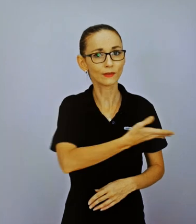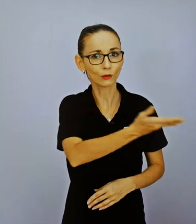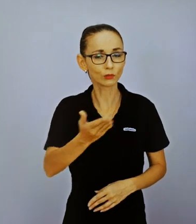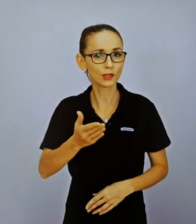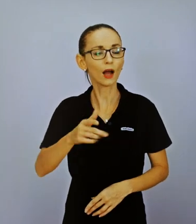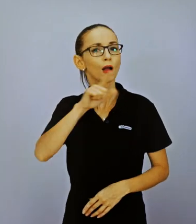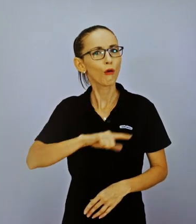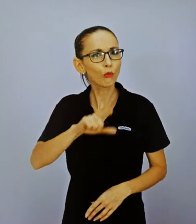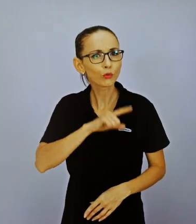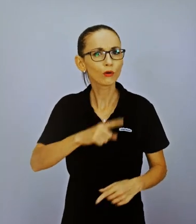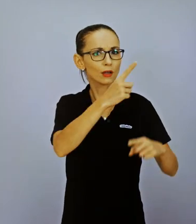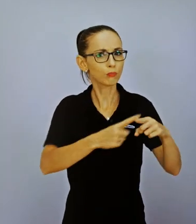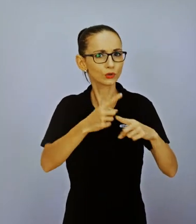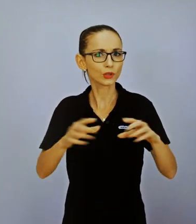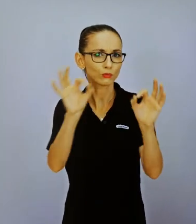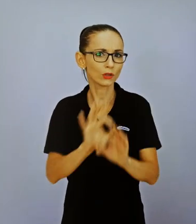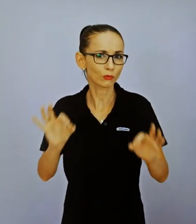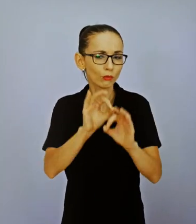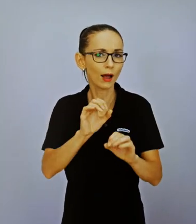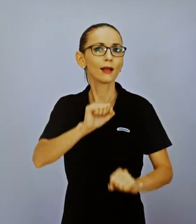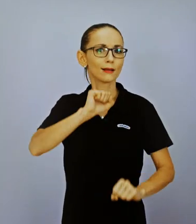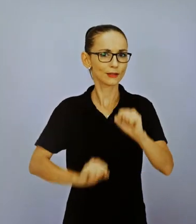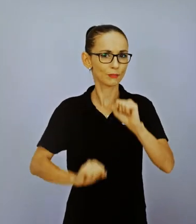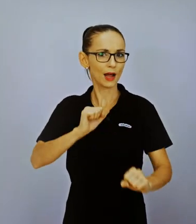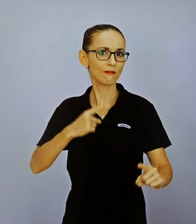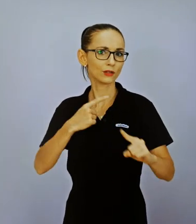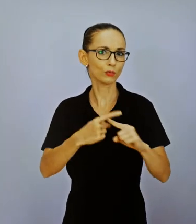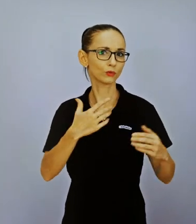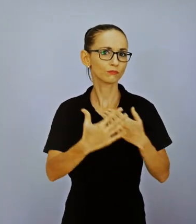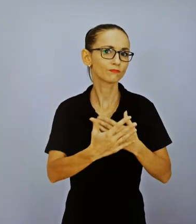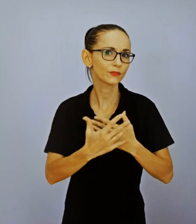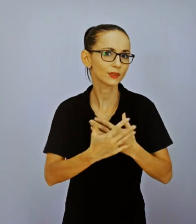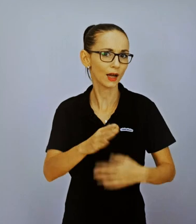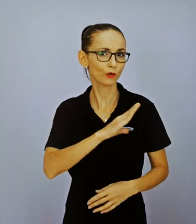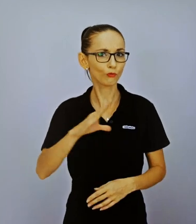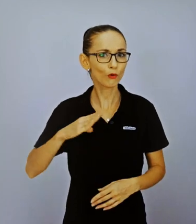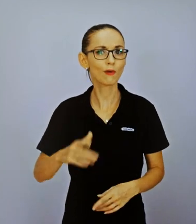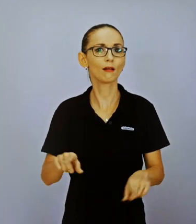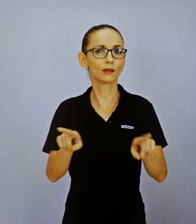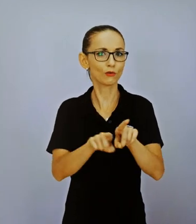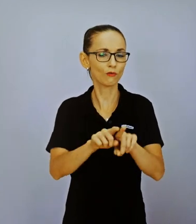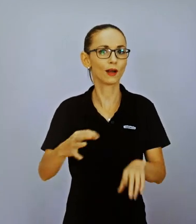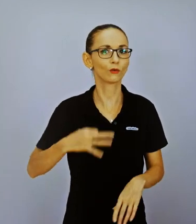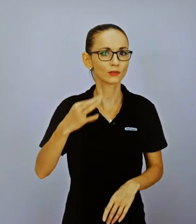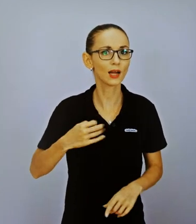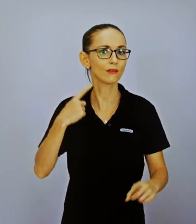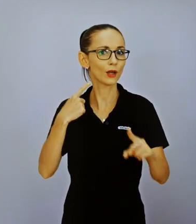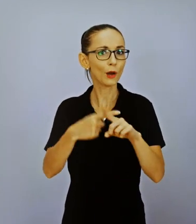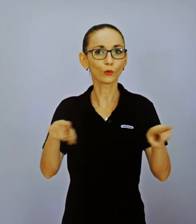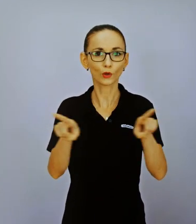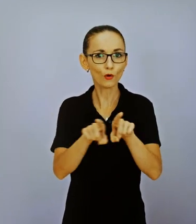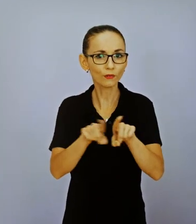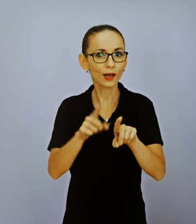spoločnosti. Ľudia často z nevýhodnených ľudujú a chcú im pomáhať. To, čo im však pomôže